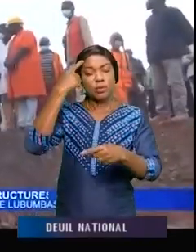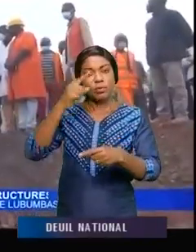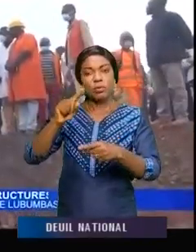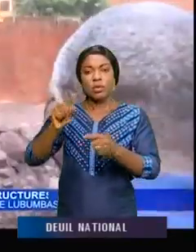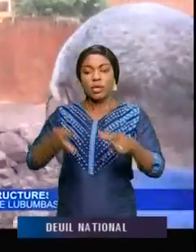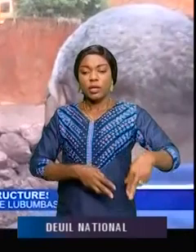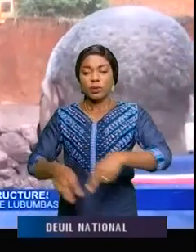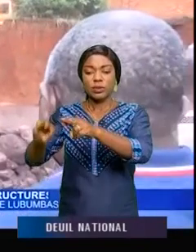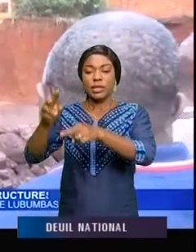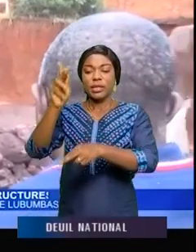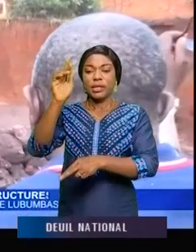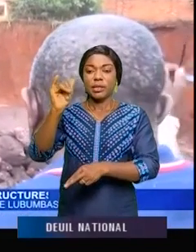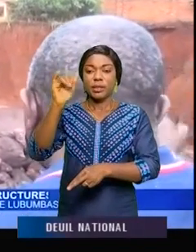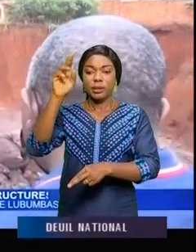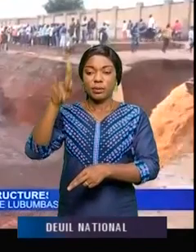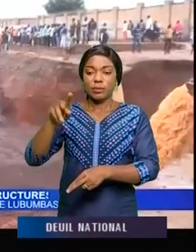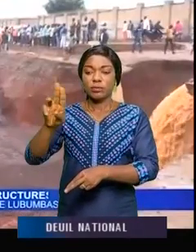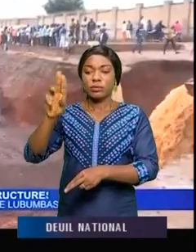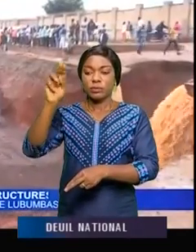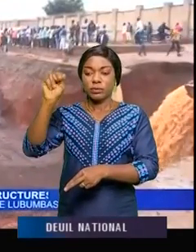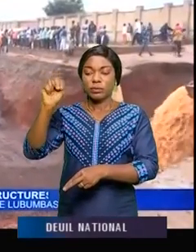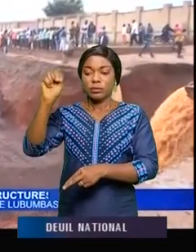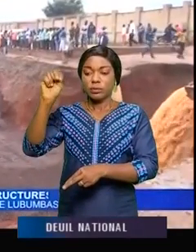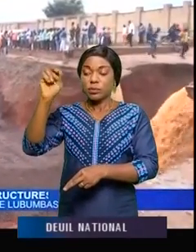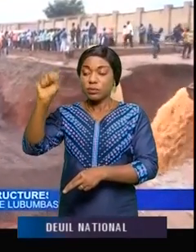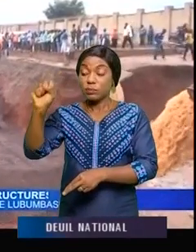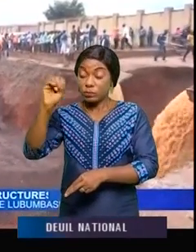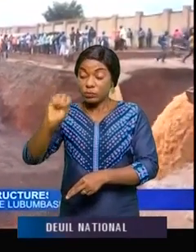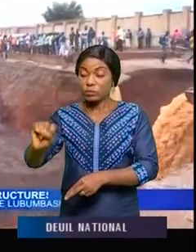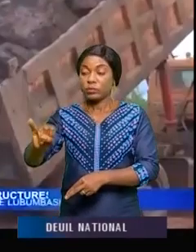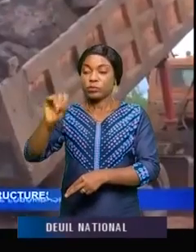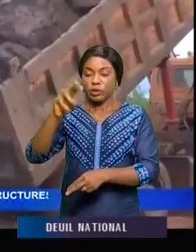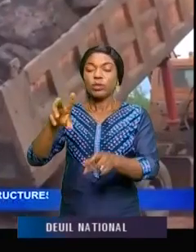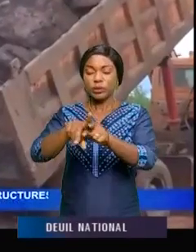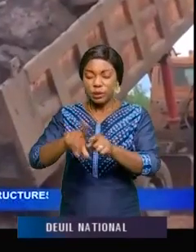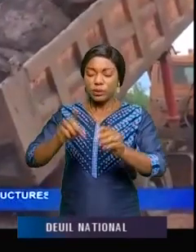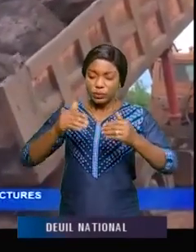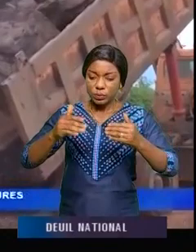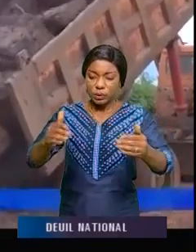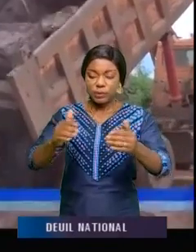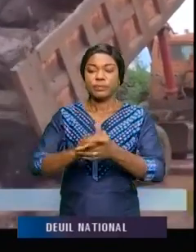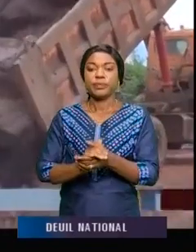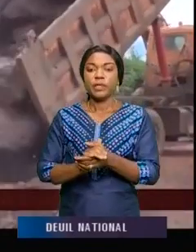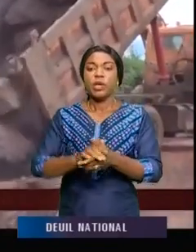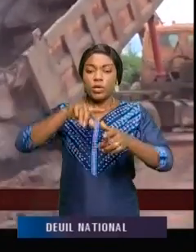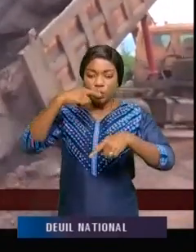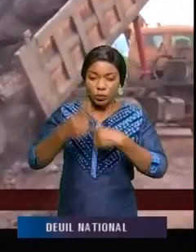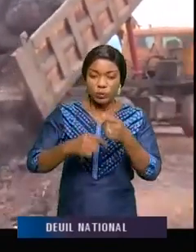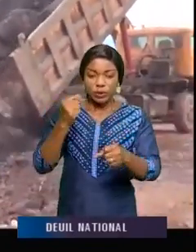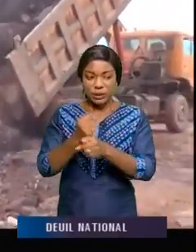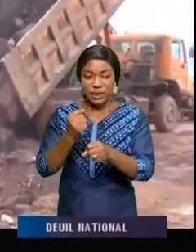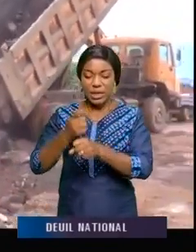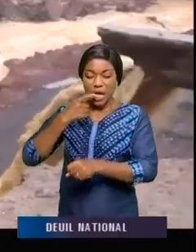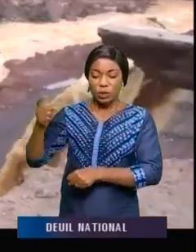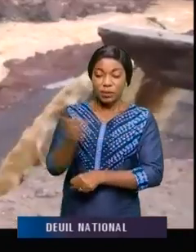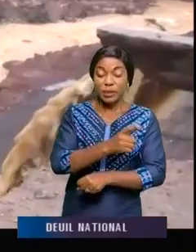route Kipushi, à hauteur de la société Somika, où une tête d'érosion a interrompu le trafic. L'autorité provinciale a d'ailleurs instruit son ministre provincial